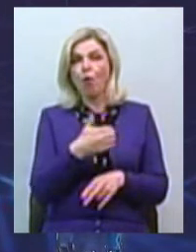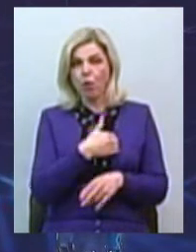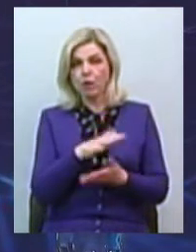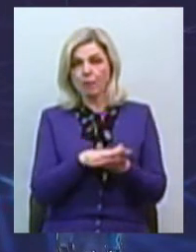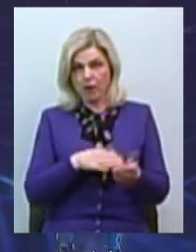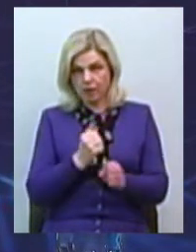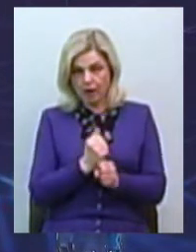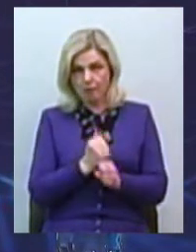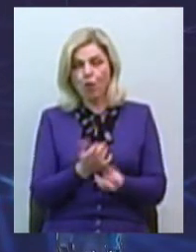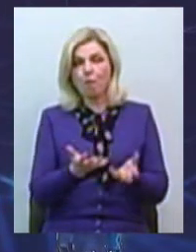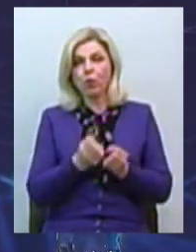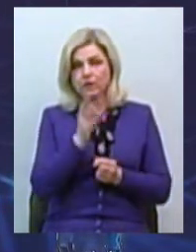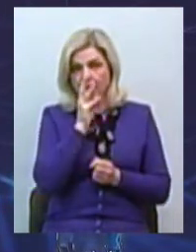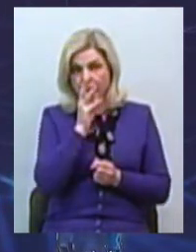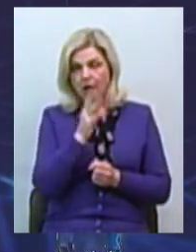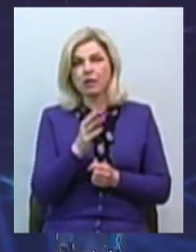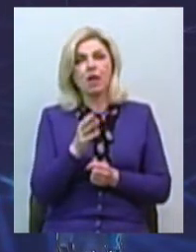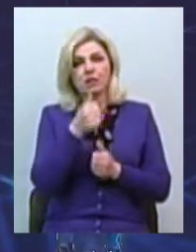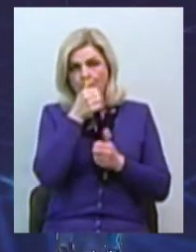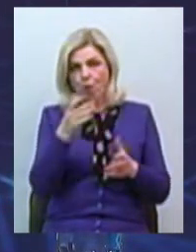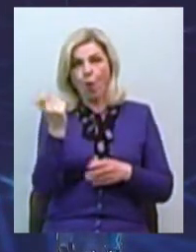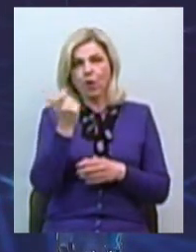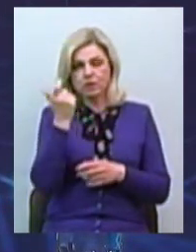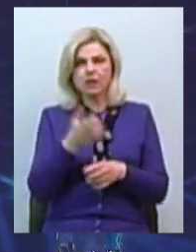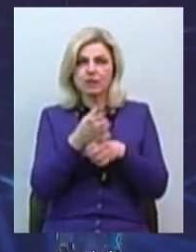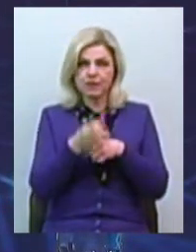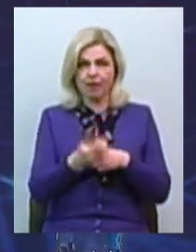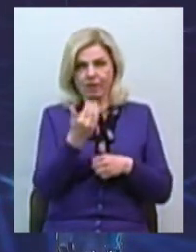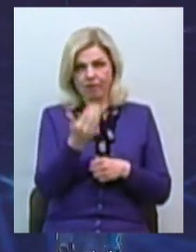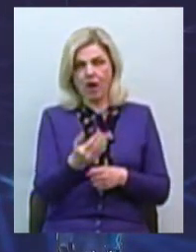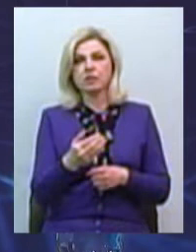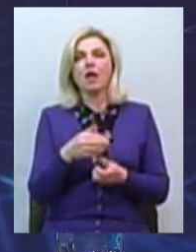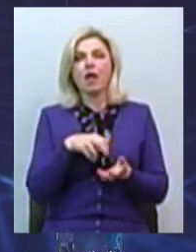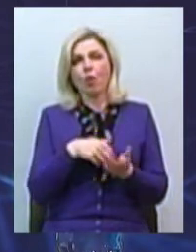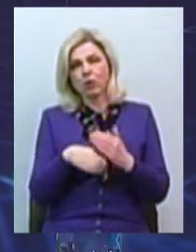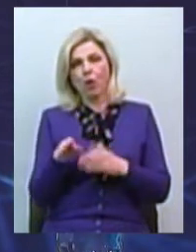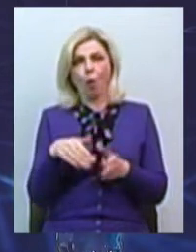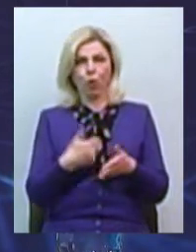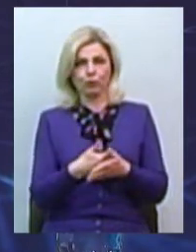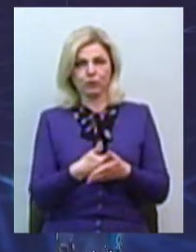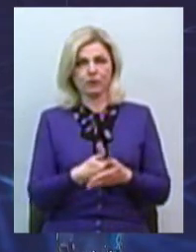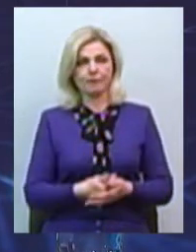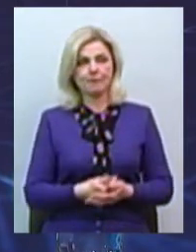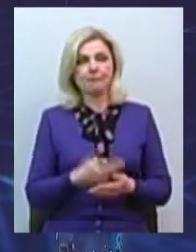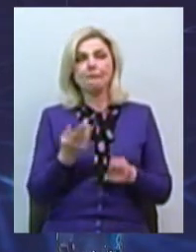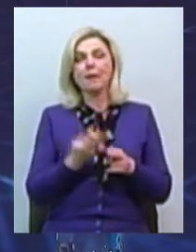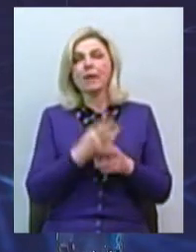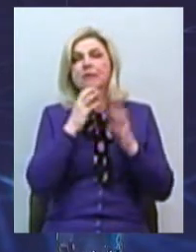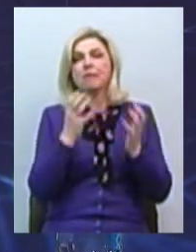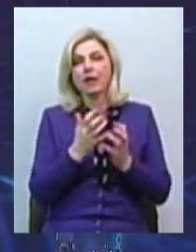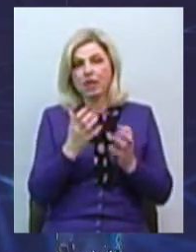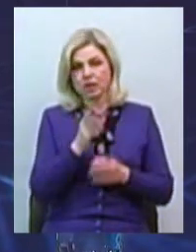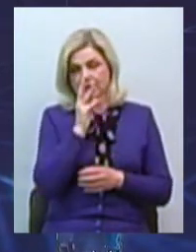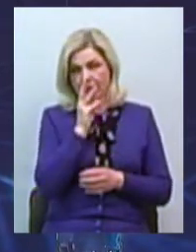і отримувати заробітну платню, то не може роботодавець примусити вас піти у відпустку без збереження заробітної